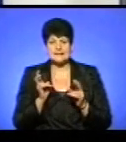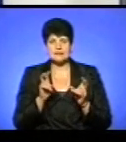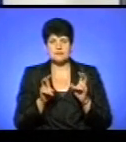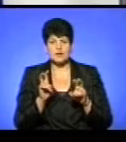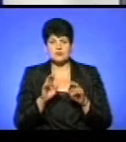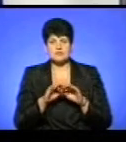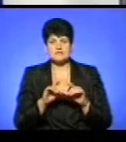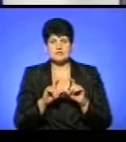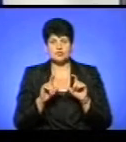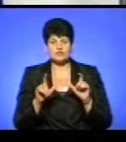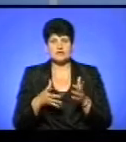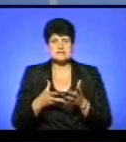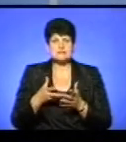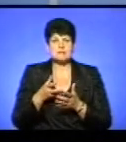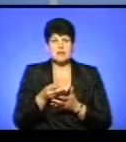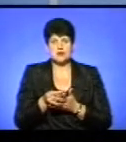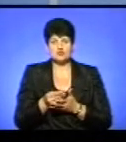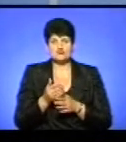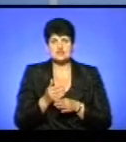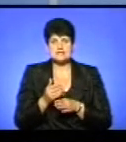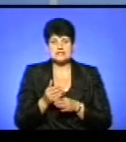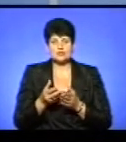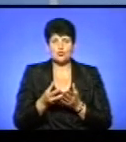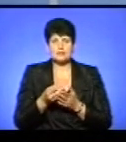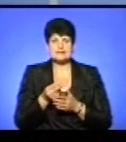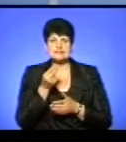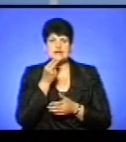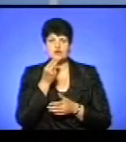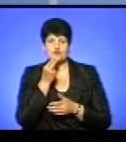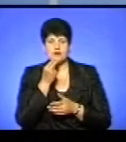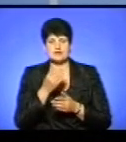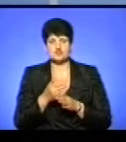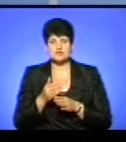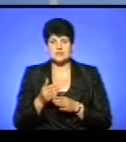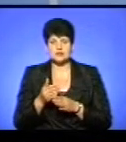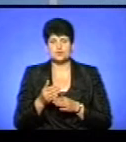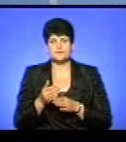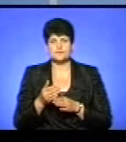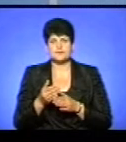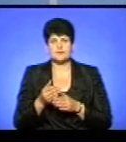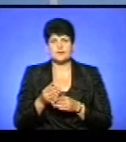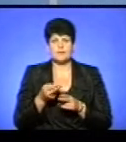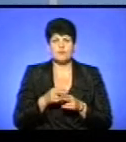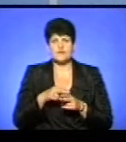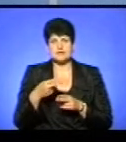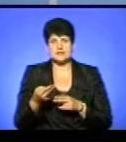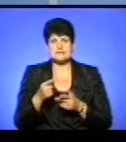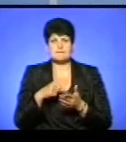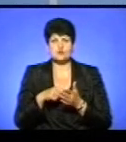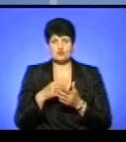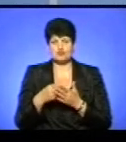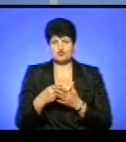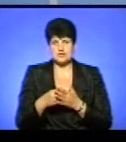дитячі садочки, вони сплачують частину плати за харчування, частину компенсується з міського бюджета,